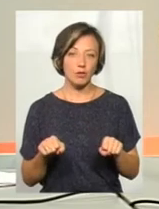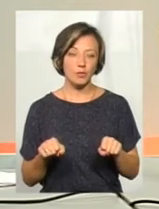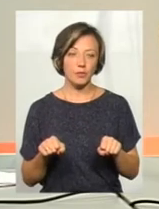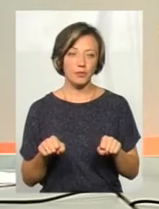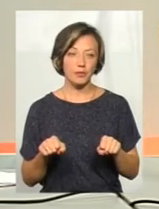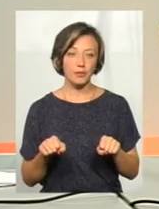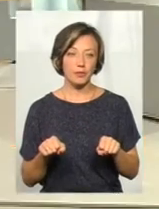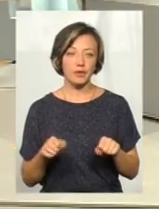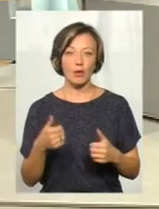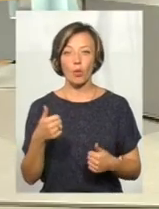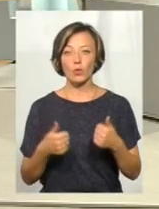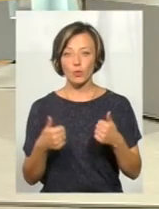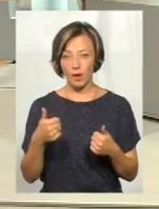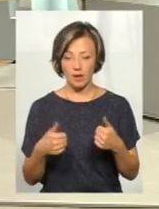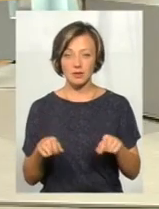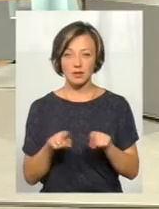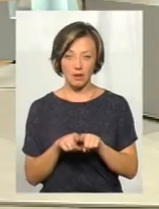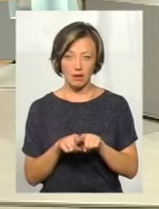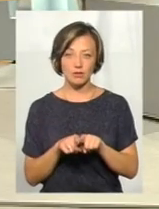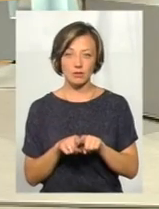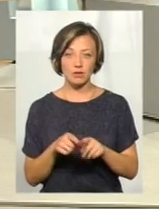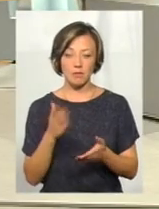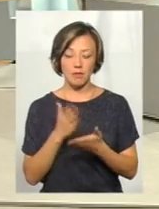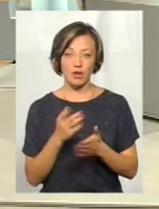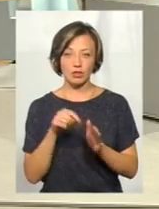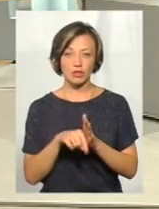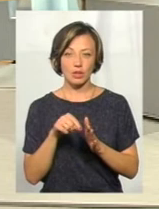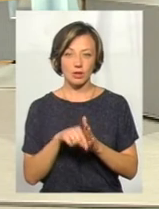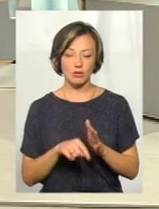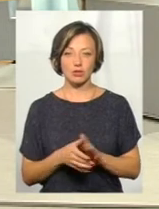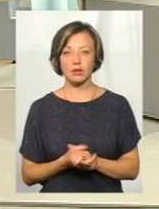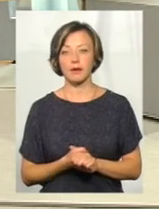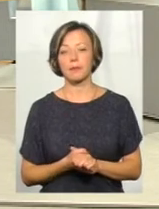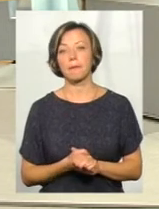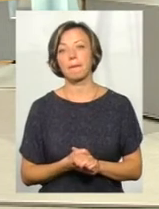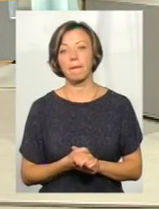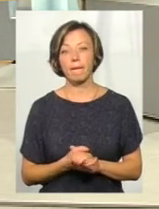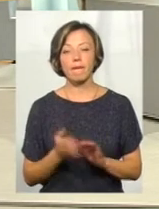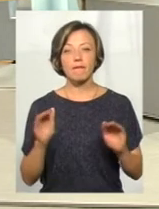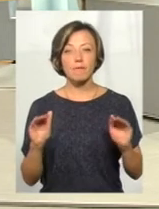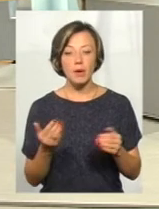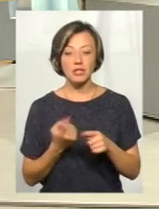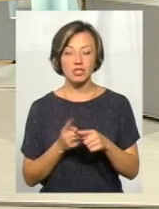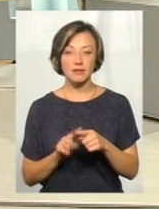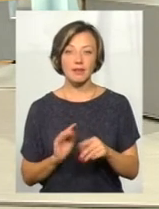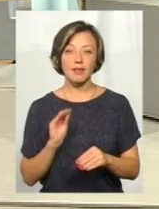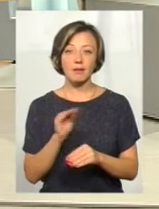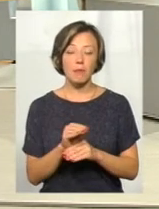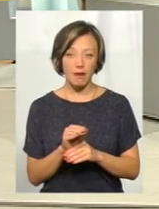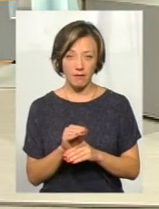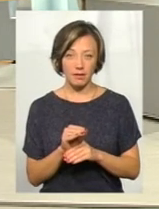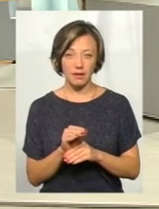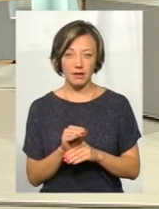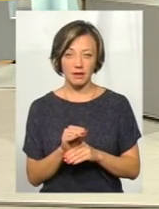можливо, конкуренція також, відповідно, грає роль. Тобто в межах оцієї надбавки, в межах